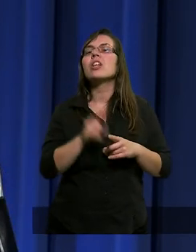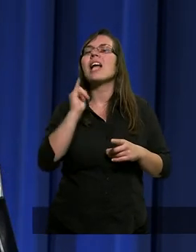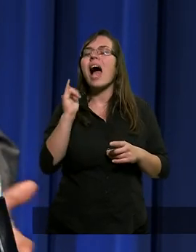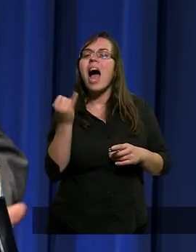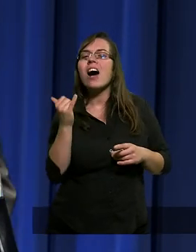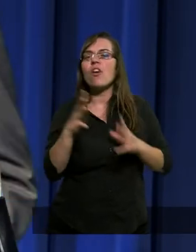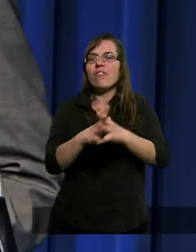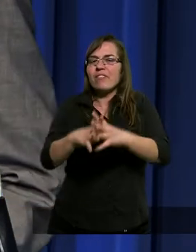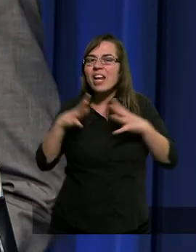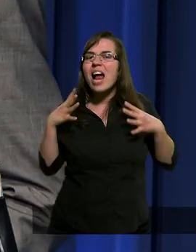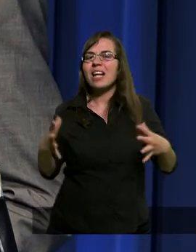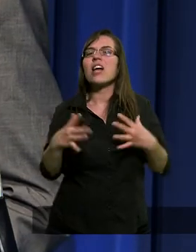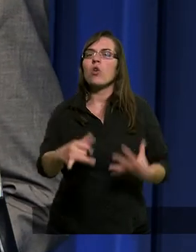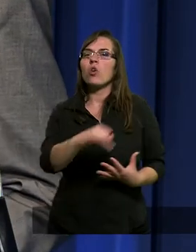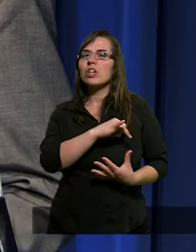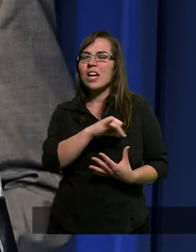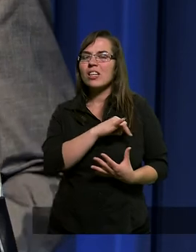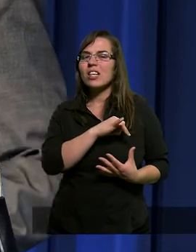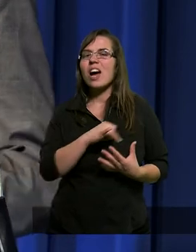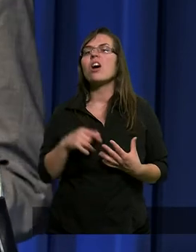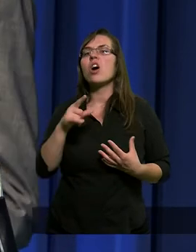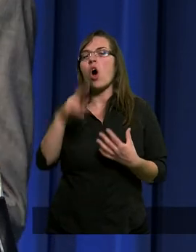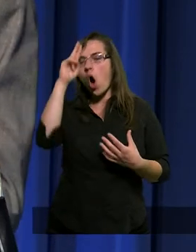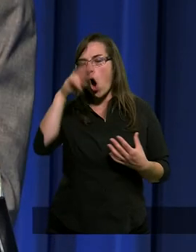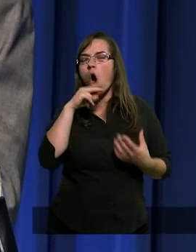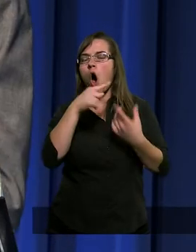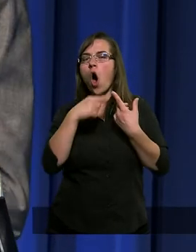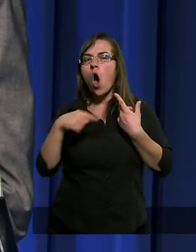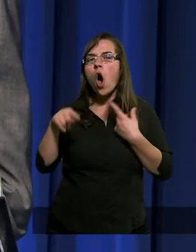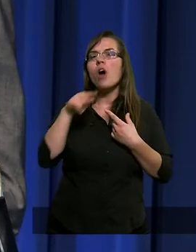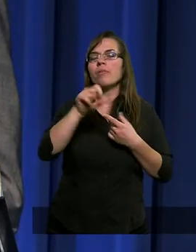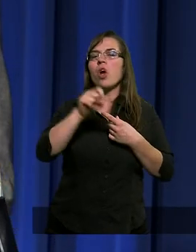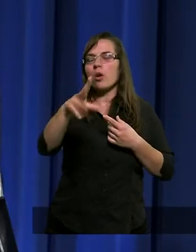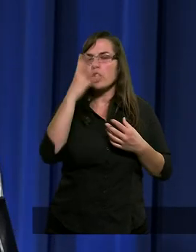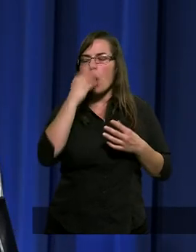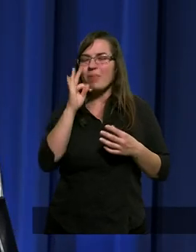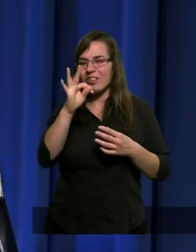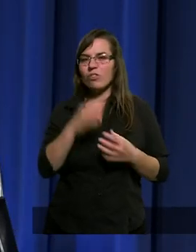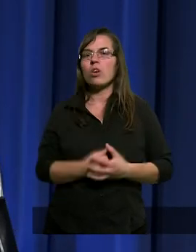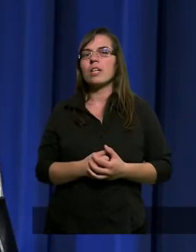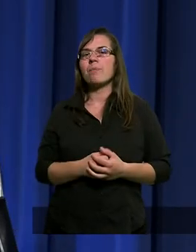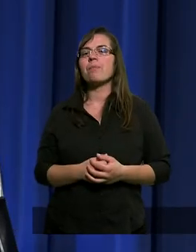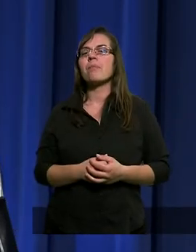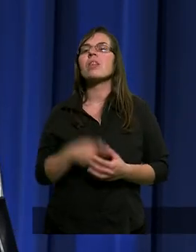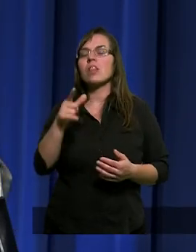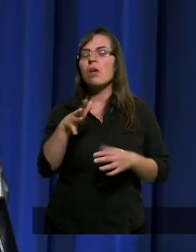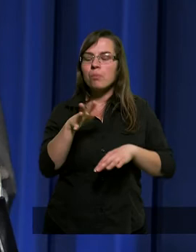jako wielkiego grzesznika ojciec odwrócić musiał oblicze swoje,